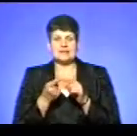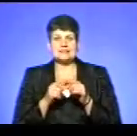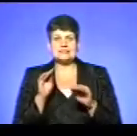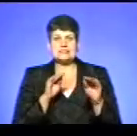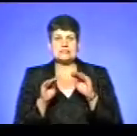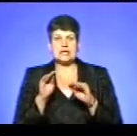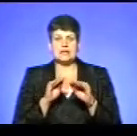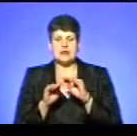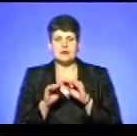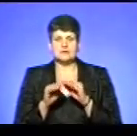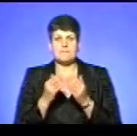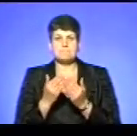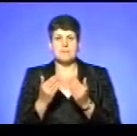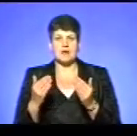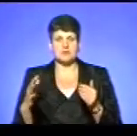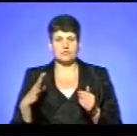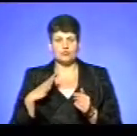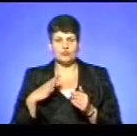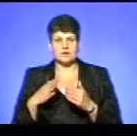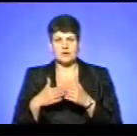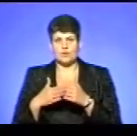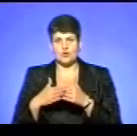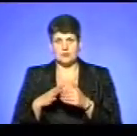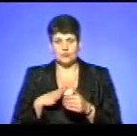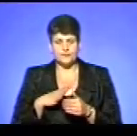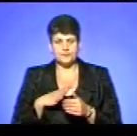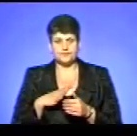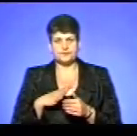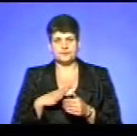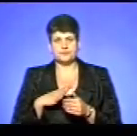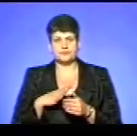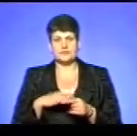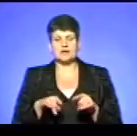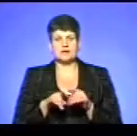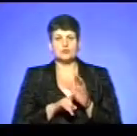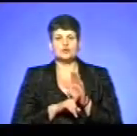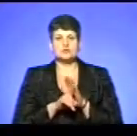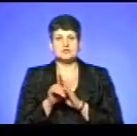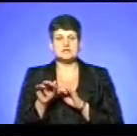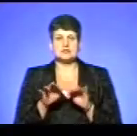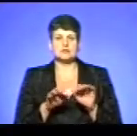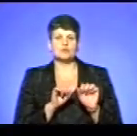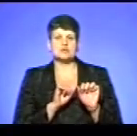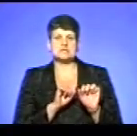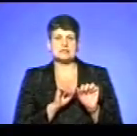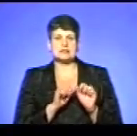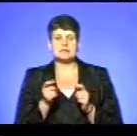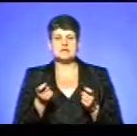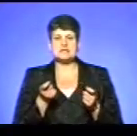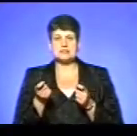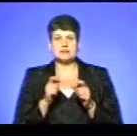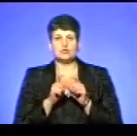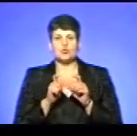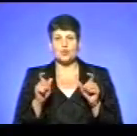меблів, який розташовувався поред, також розпочали заходи по захисту адміністративного